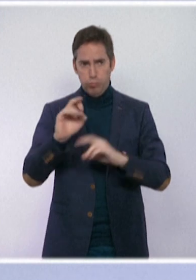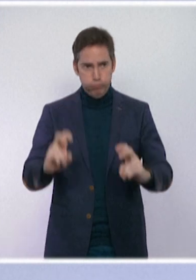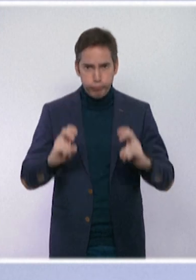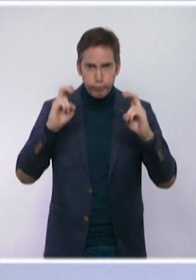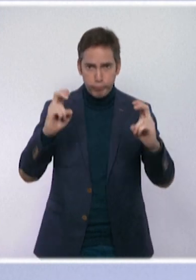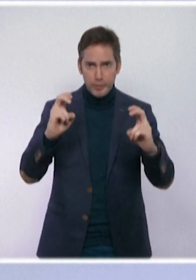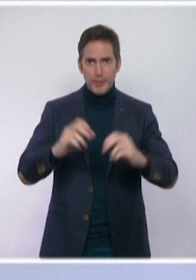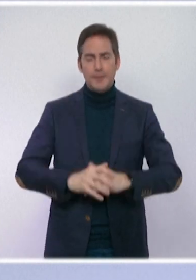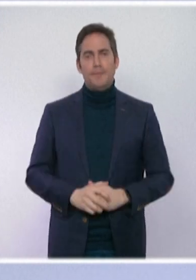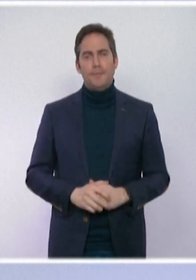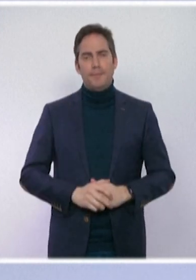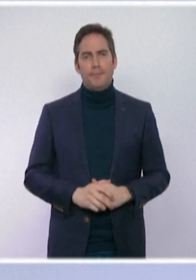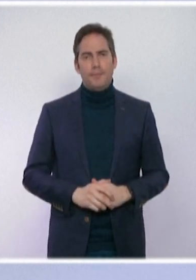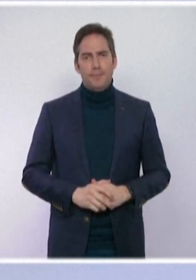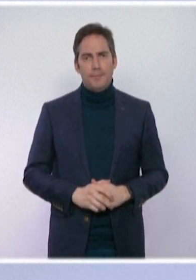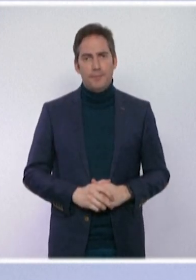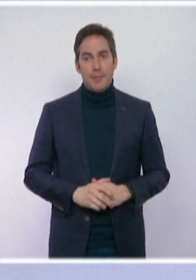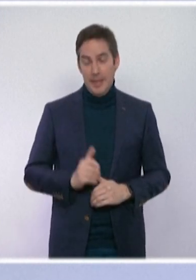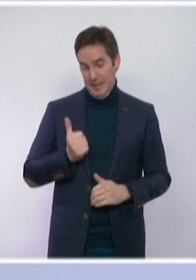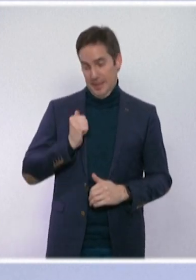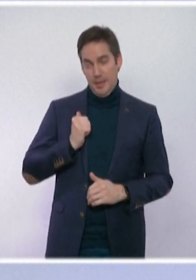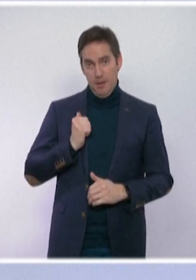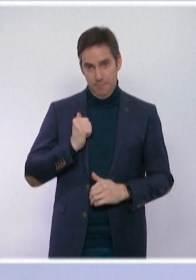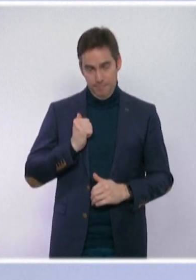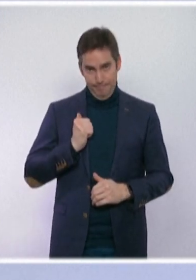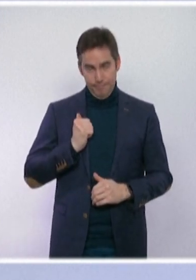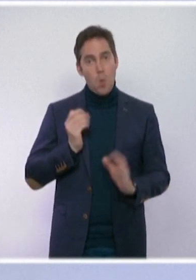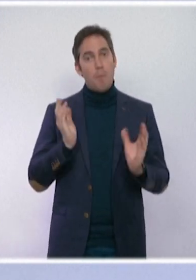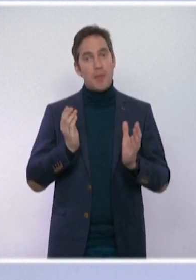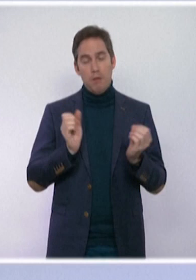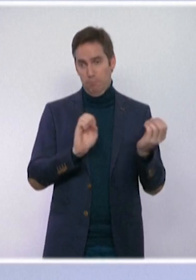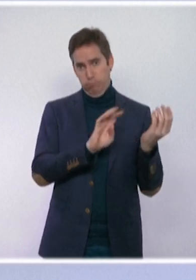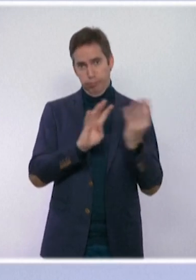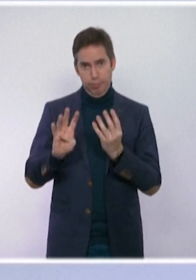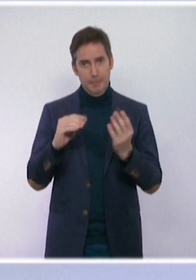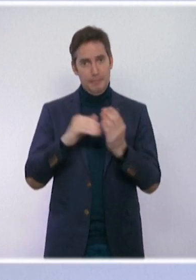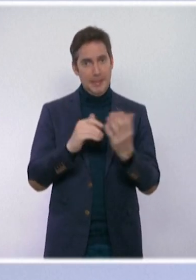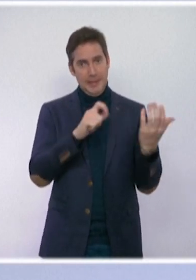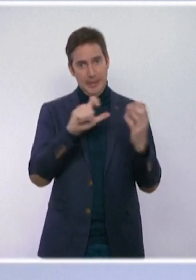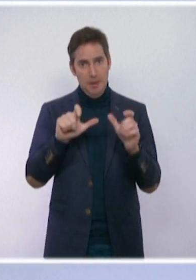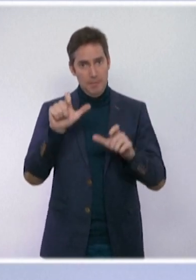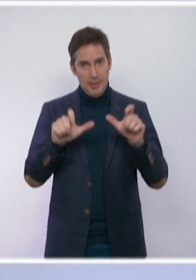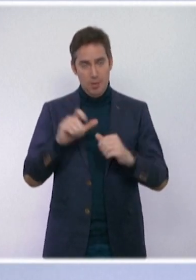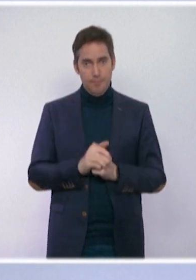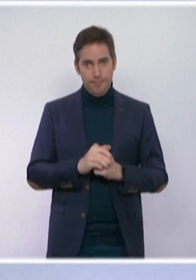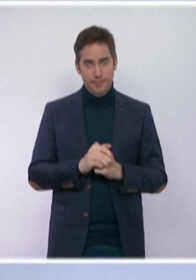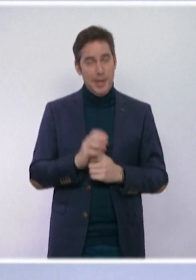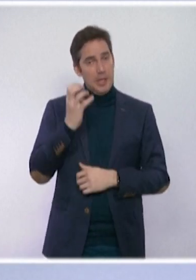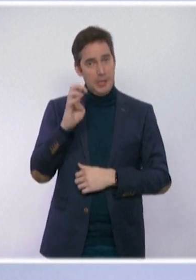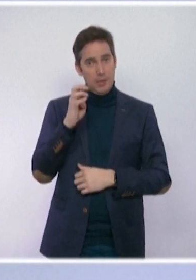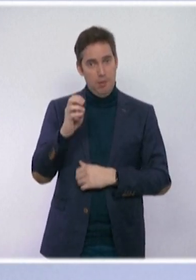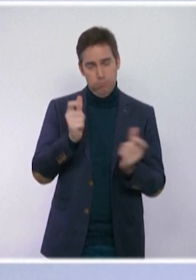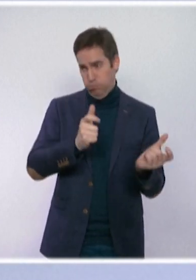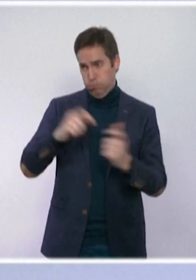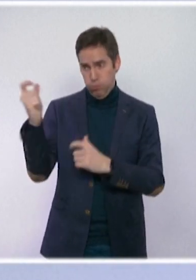Hier encore, il y a eu près de 1 700 personnes admises à l'hôpital et près de 400 en réanimation. La pression va continuer